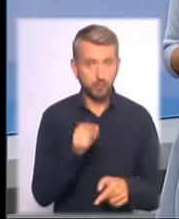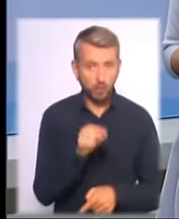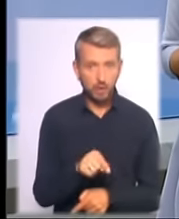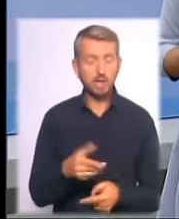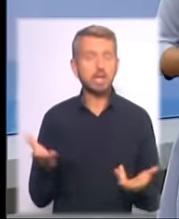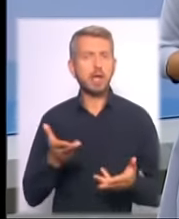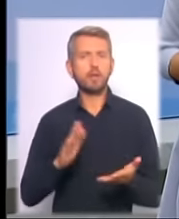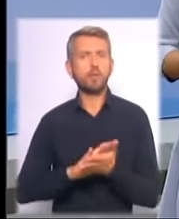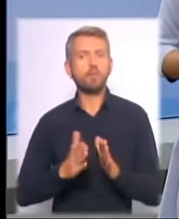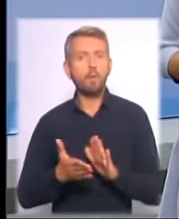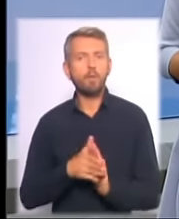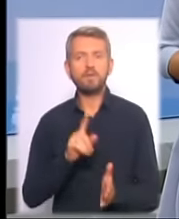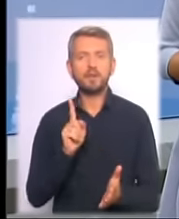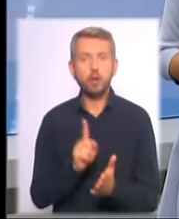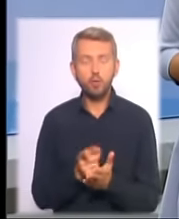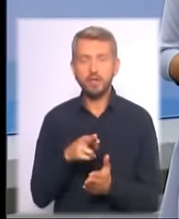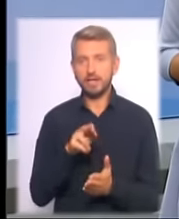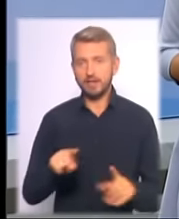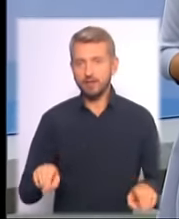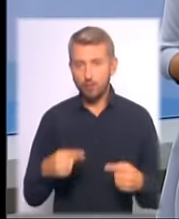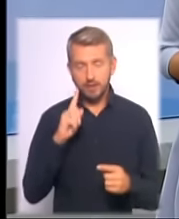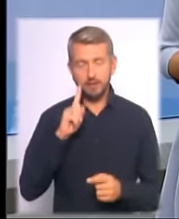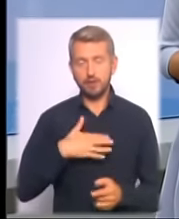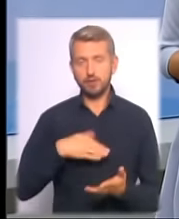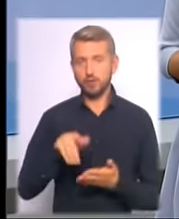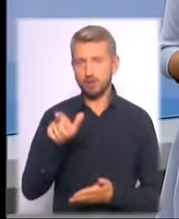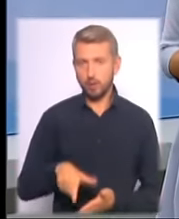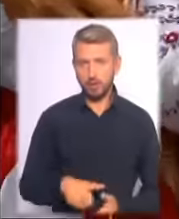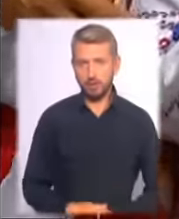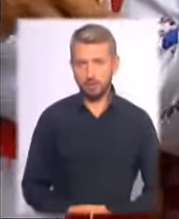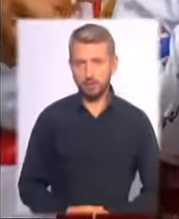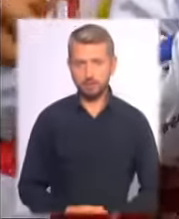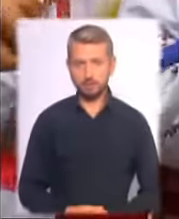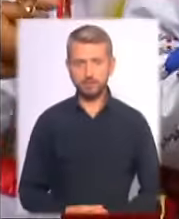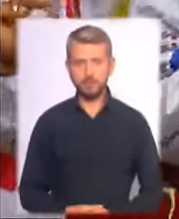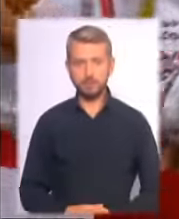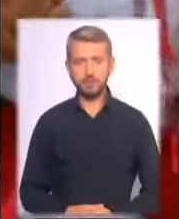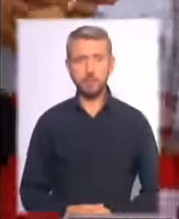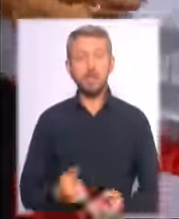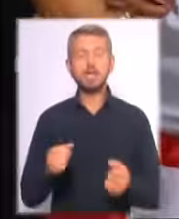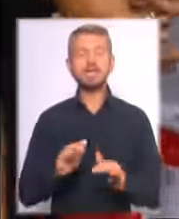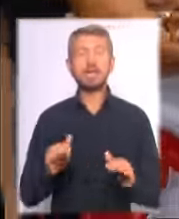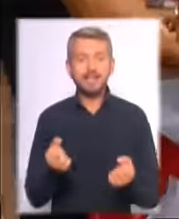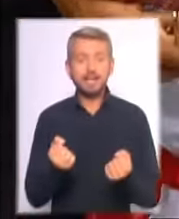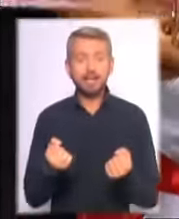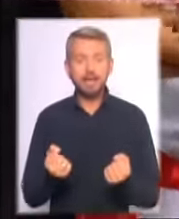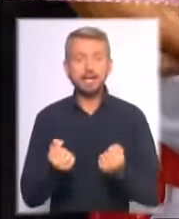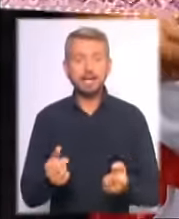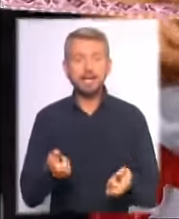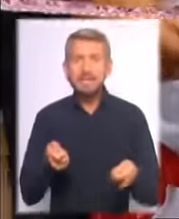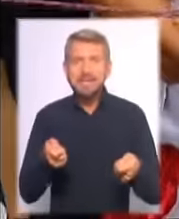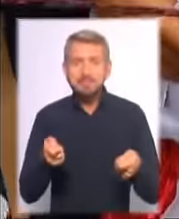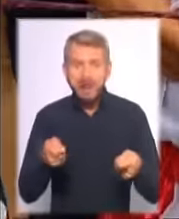та які умови вдалося для них створити, знає Наталка Біловол. Дітки, тримайте, тримайте стрічечки